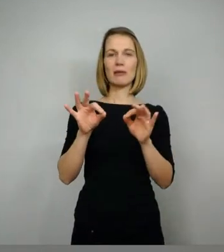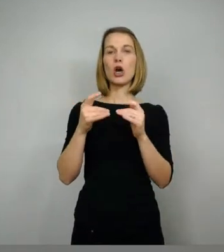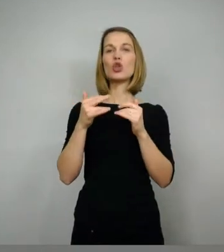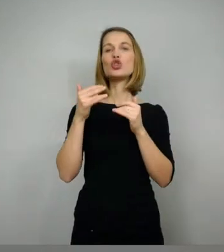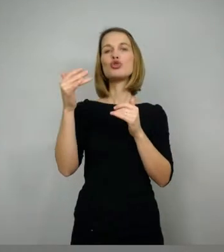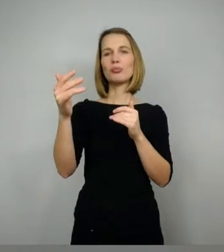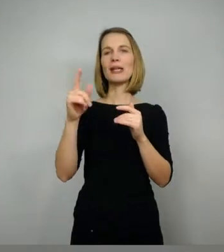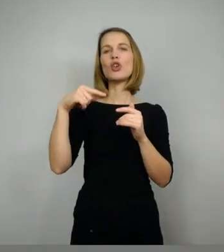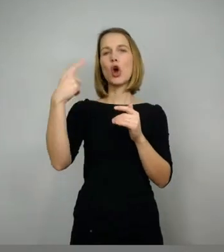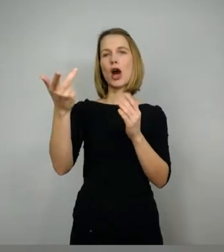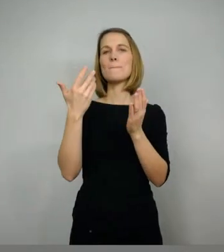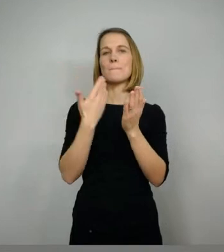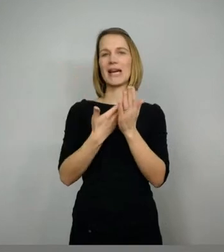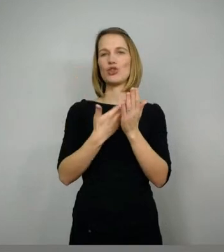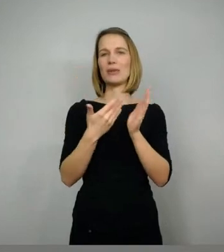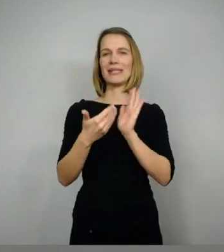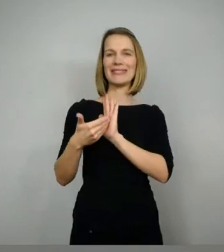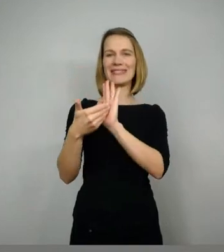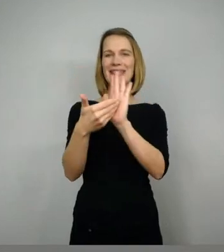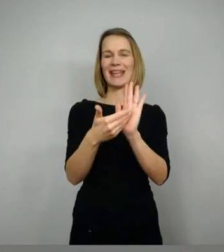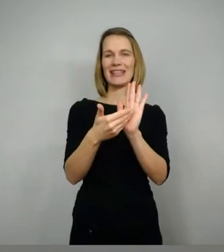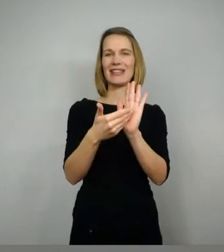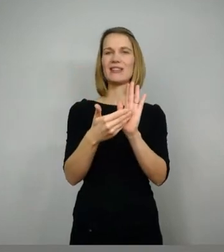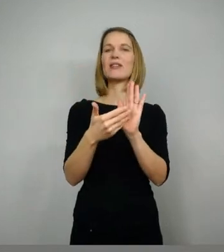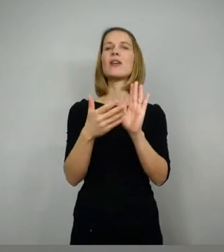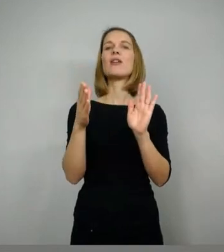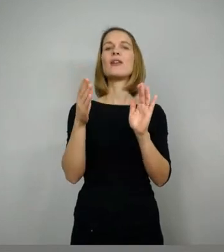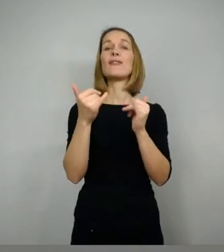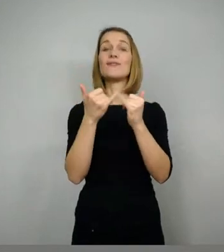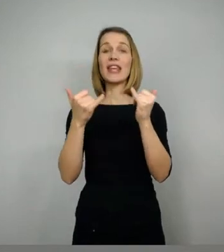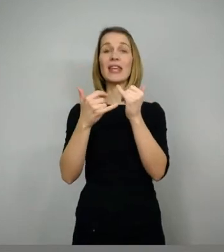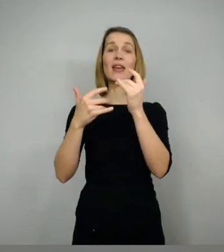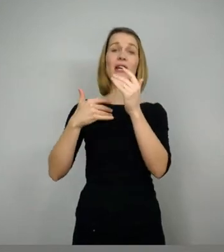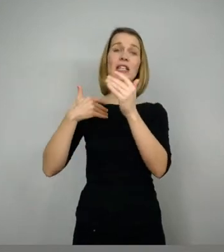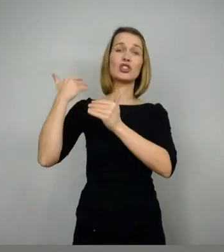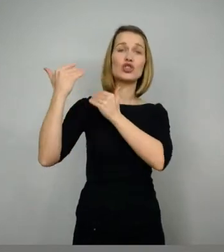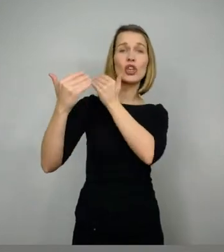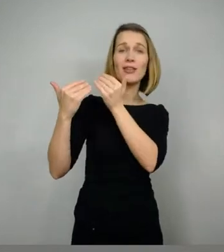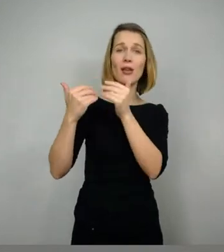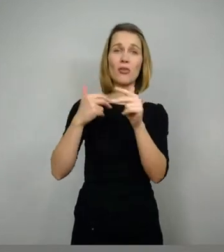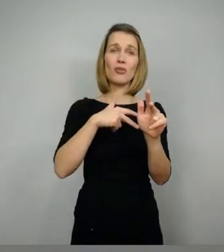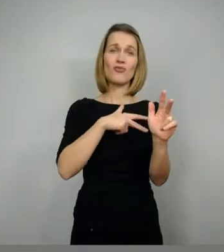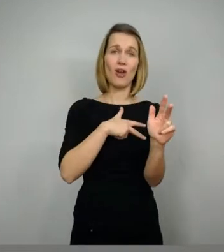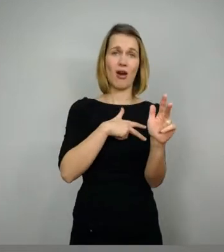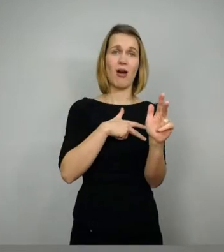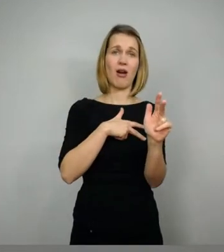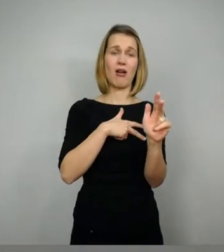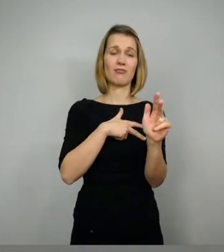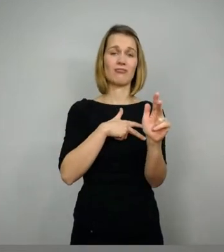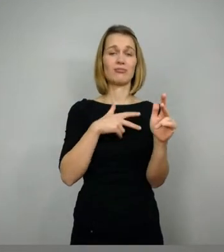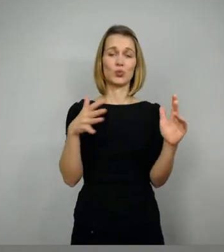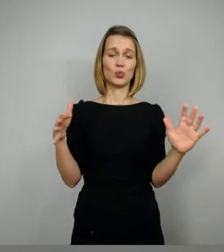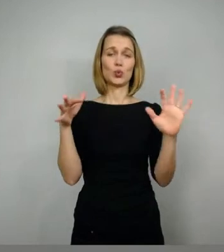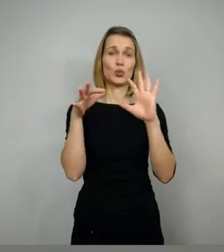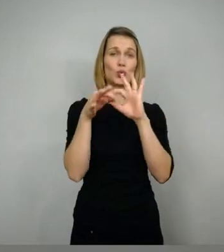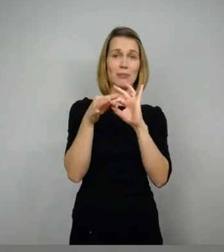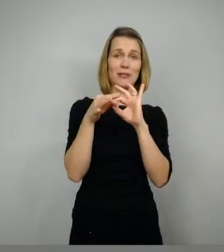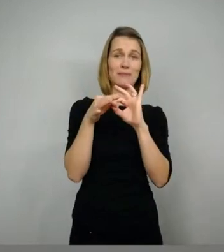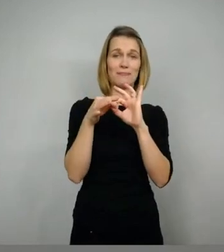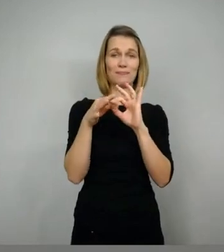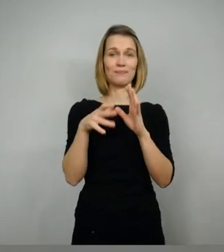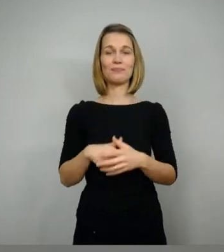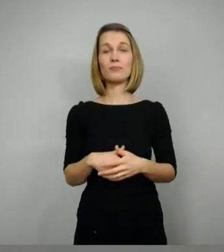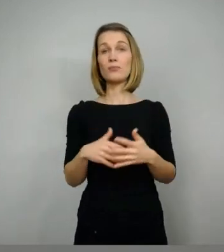wir auch ein bisschen drauf kommen, wie denn jetzt Geschichte und Realität oder dann Realität und Erzählung eventuell zusammenhängen oder auch nicht